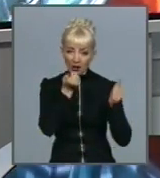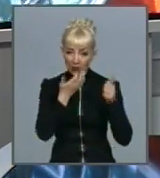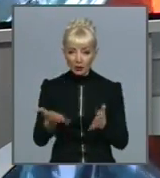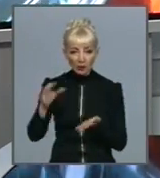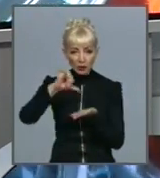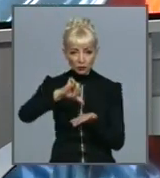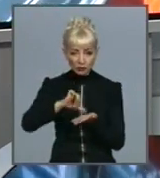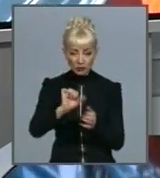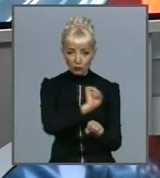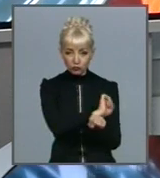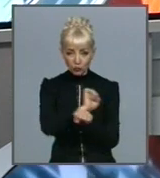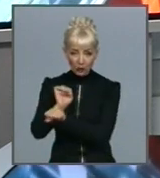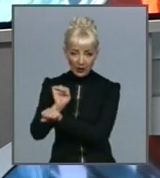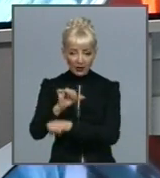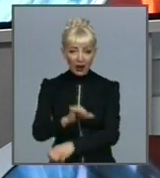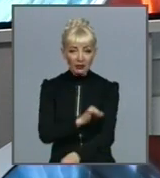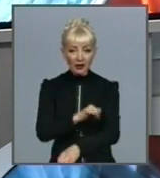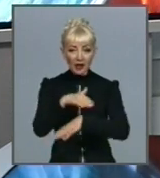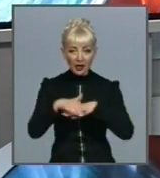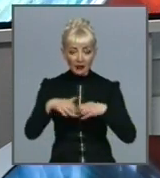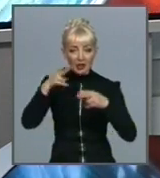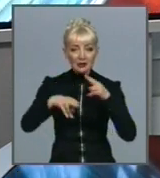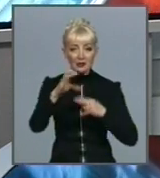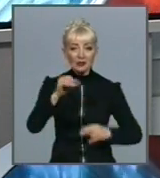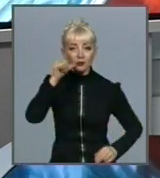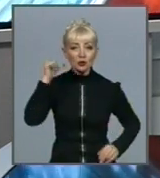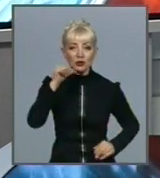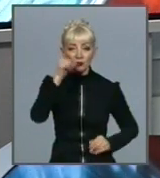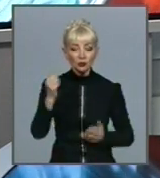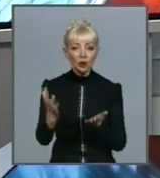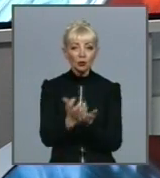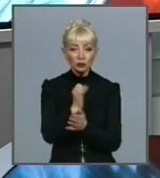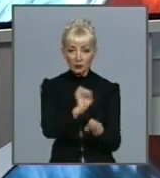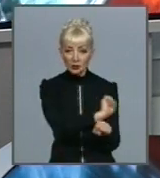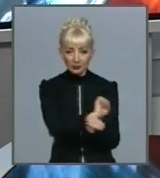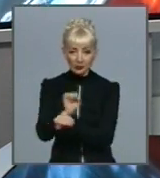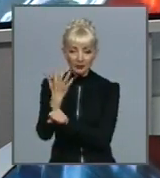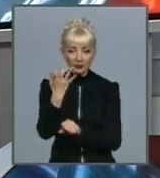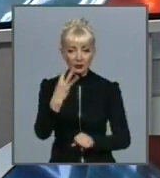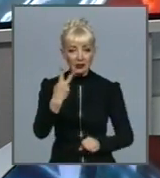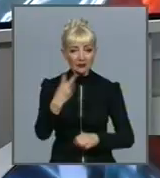наркоадрес. Всього з кінця вересня минулого року вдалося заблокувати 532 адреси наркокрамниць.